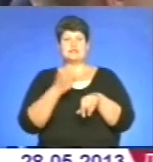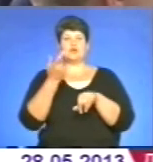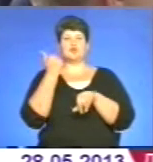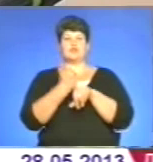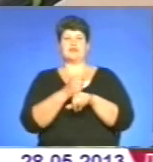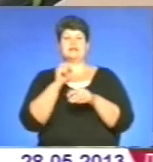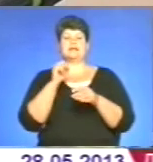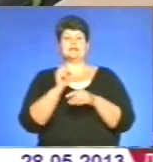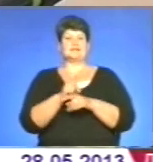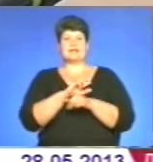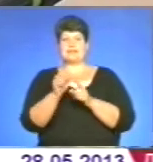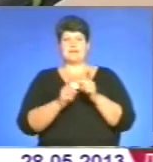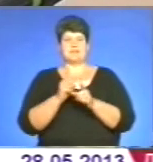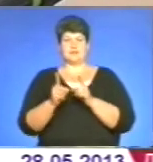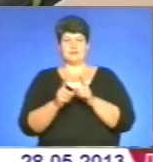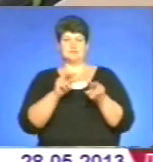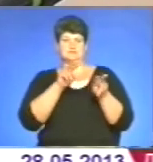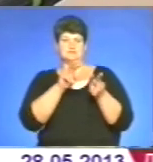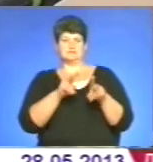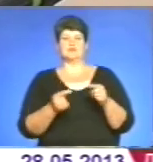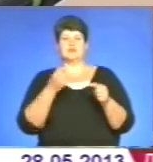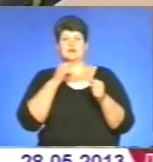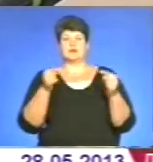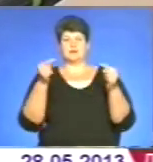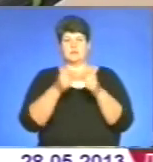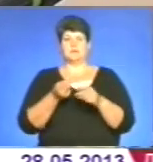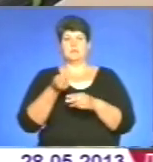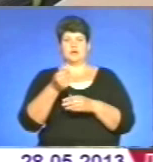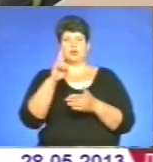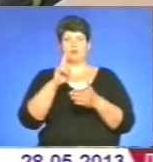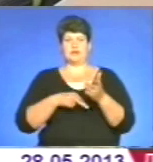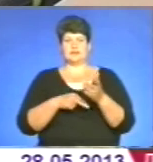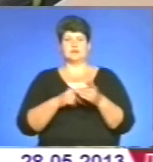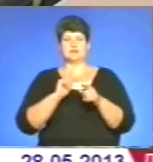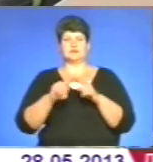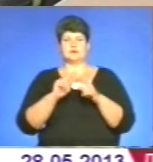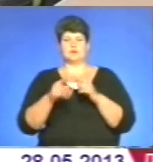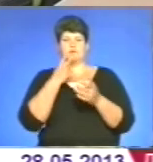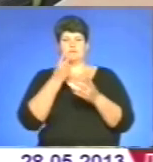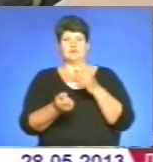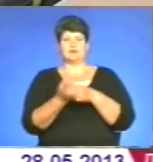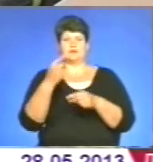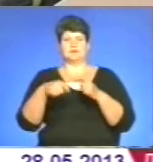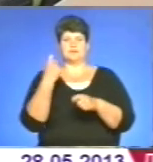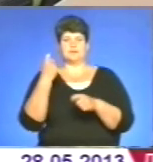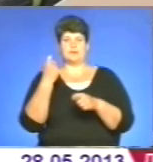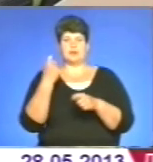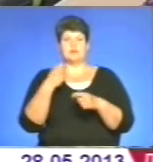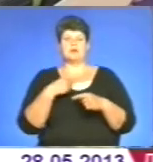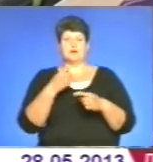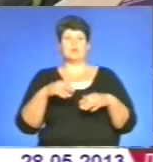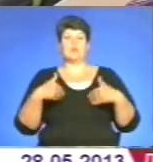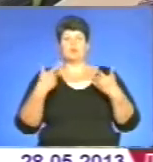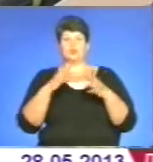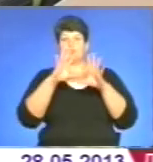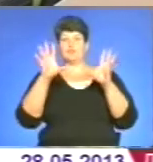завдання незмінне – стежити за вчасною сплатою податків і реагувати на правопорушення. Ми пропонуємо всім, хто став на